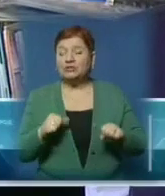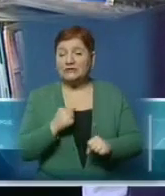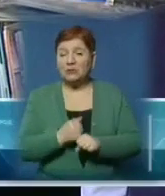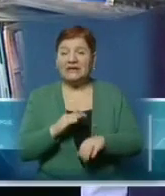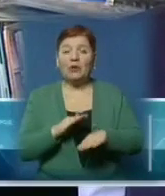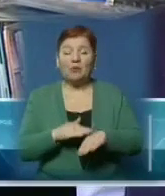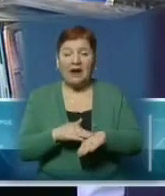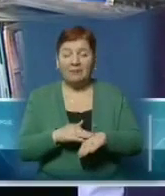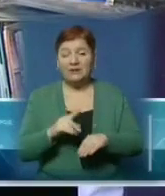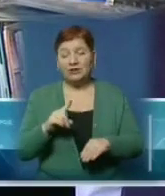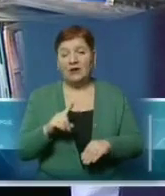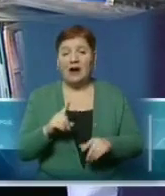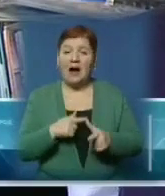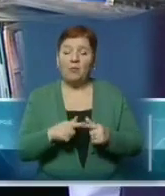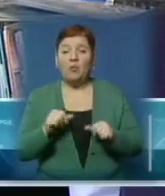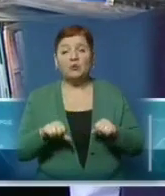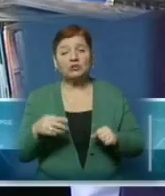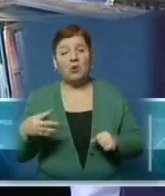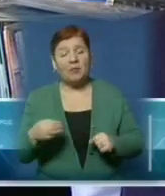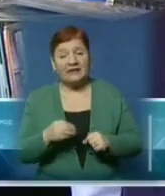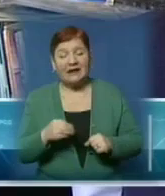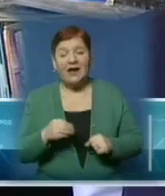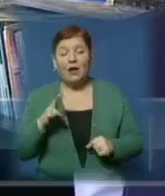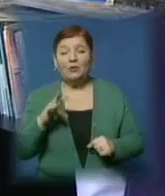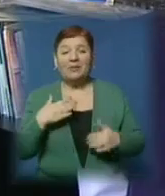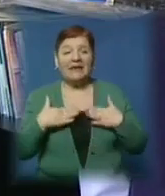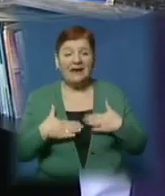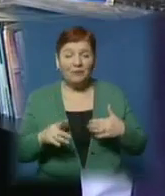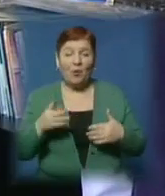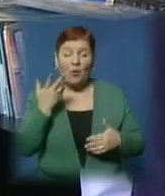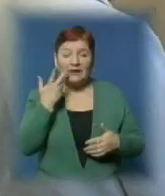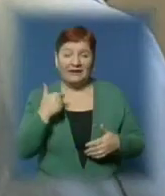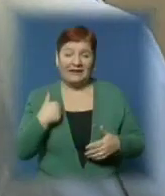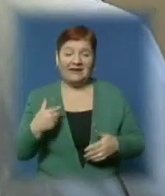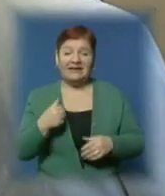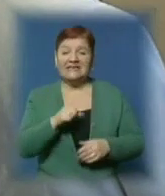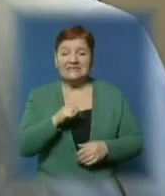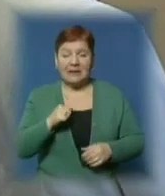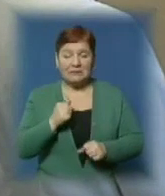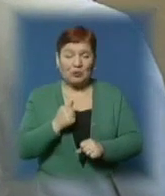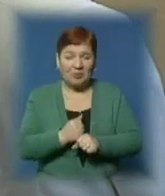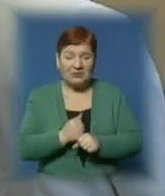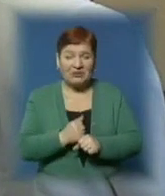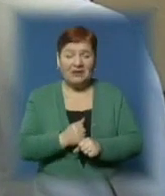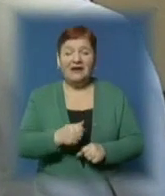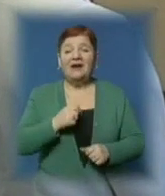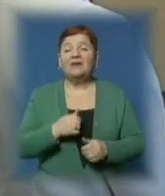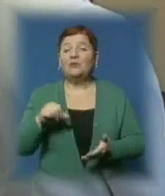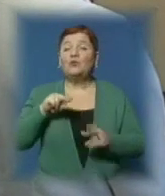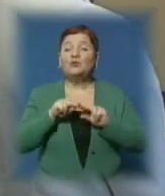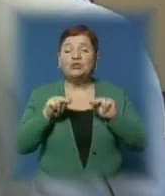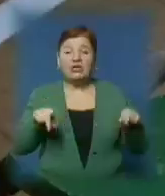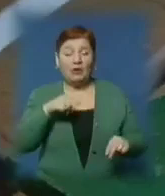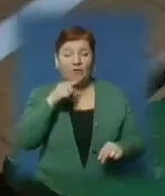можеш купити. Це набагато приємні, що ти зробиш це руками власними, ніж купиш просто. Наставник хлопців каже, не варто